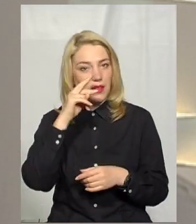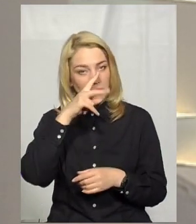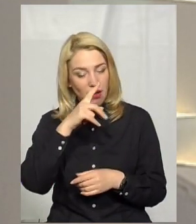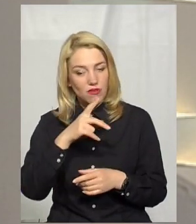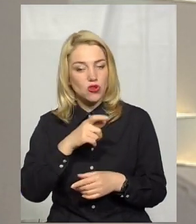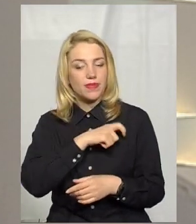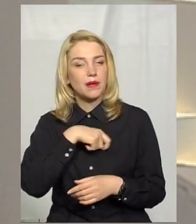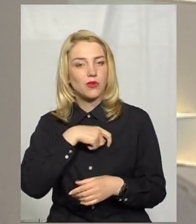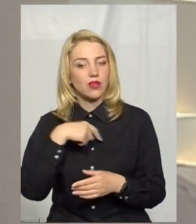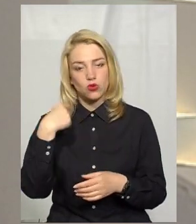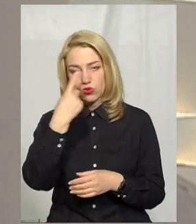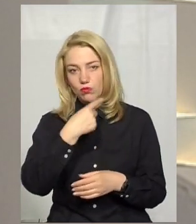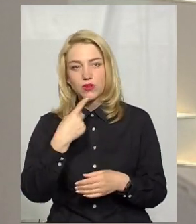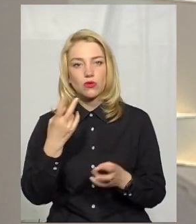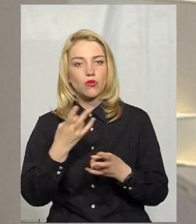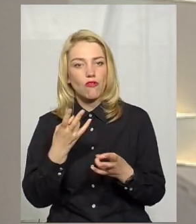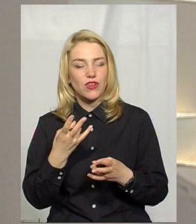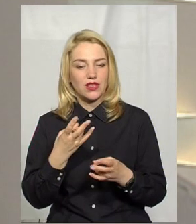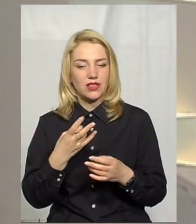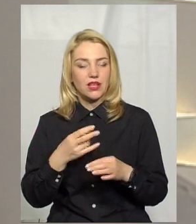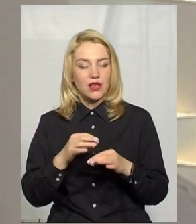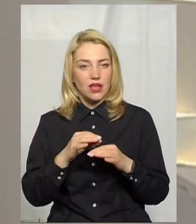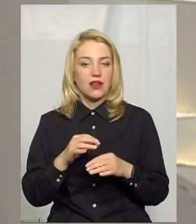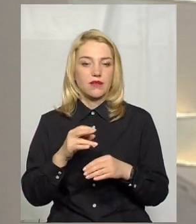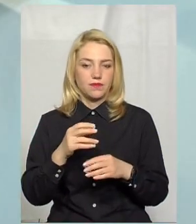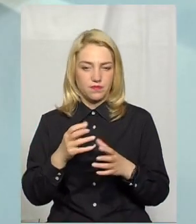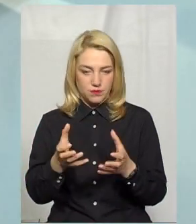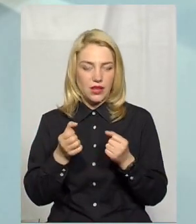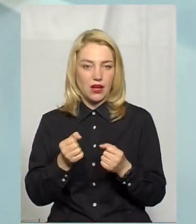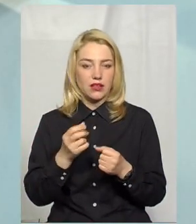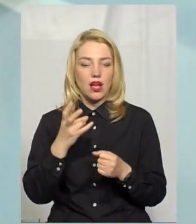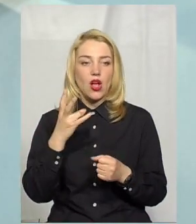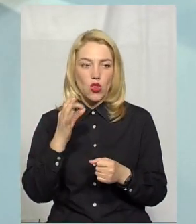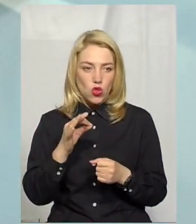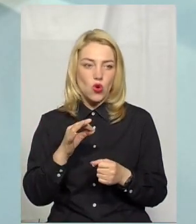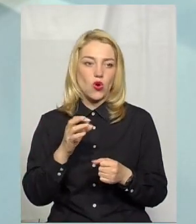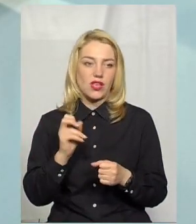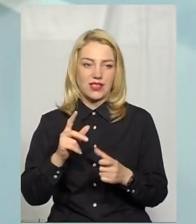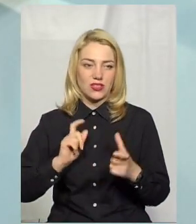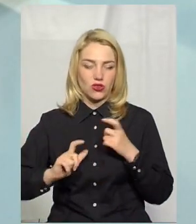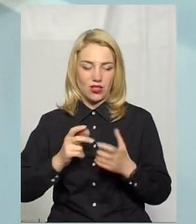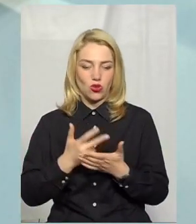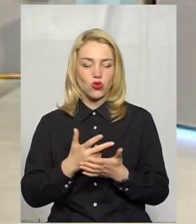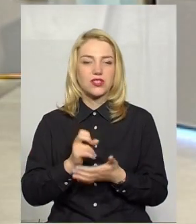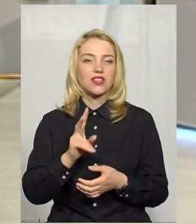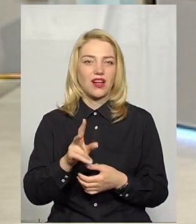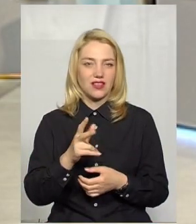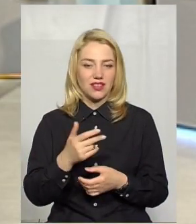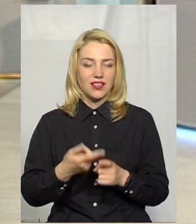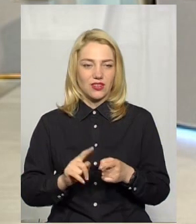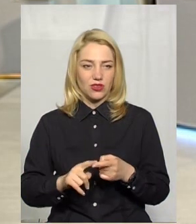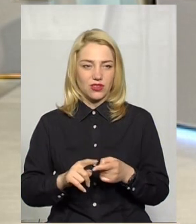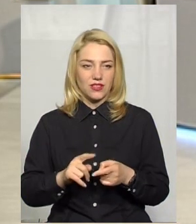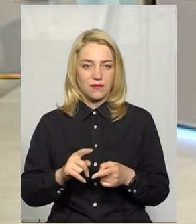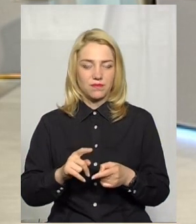прийом Але все ж можна донести свою позицію І якщо знаєте як студент річник Який потримає оцінку Коли він постійно дістане